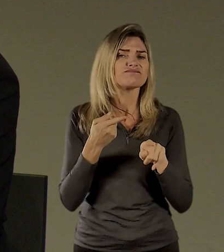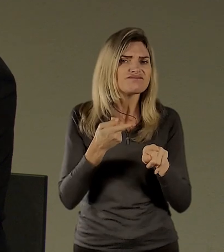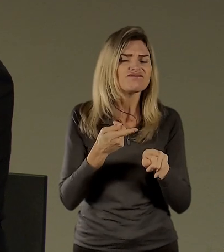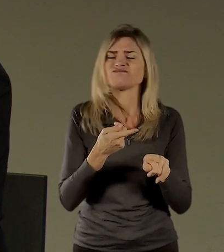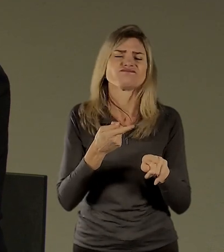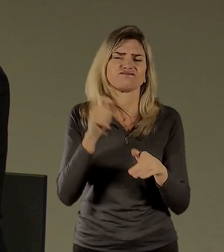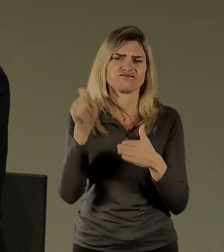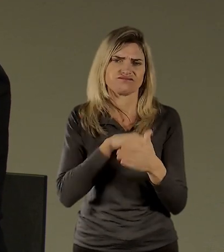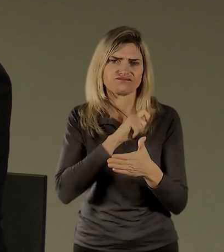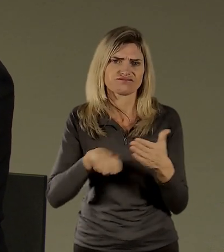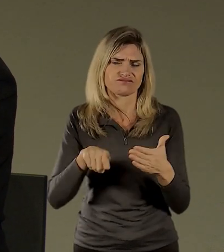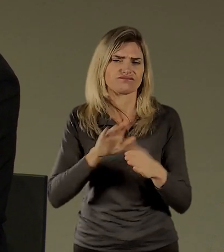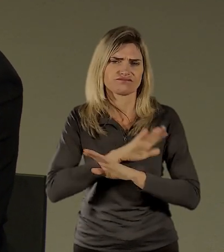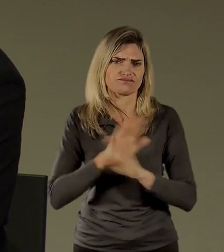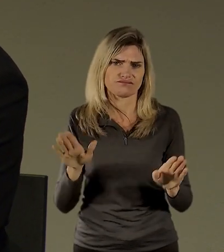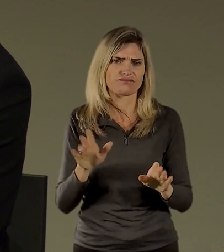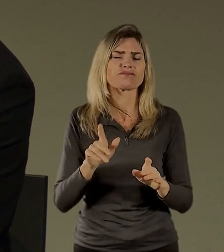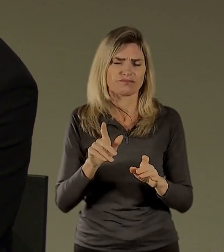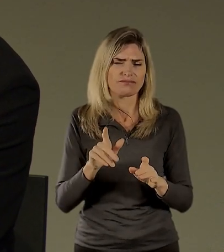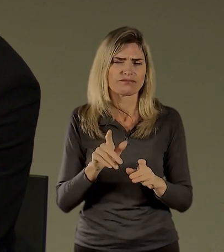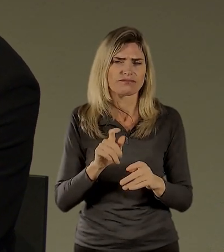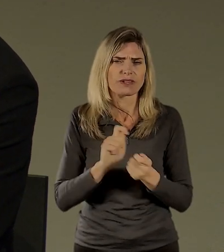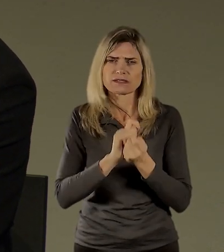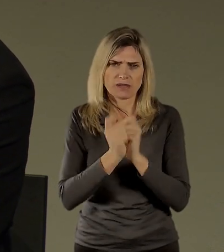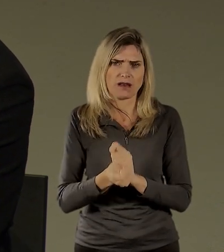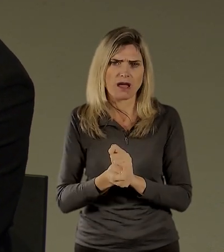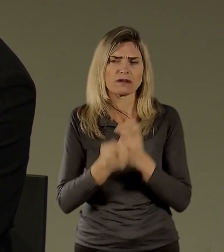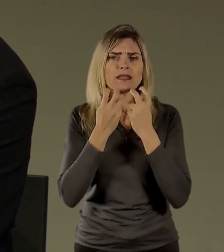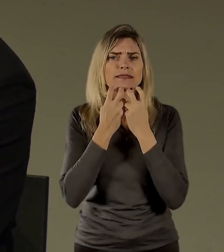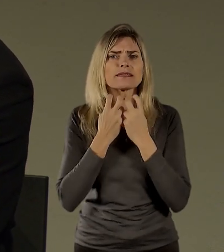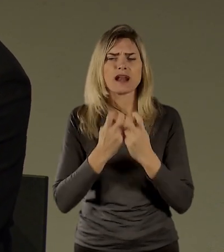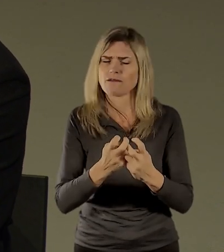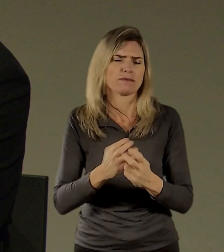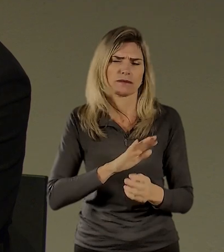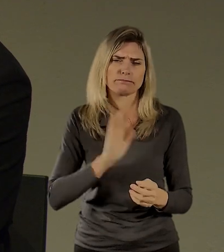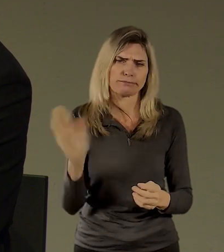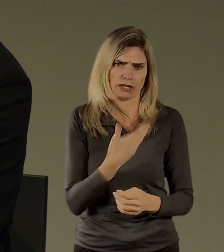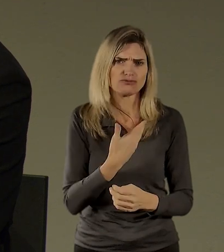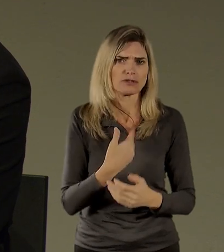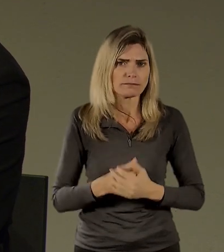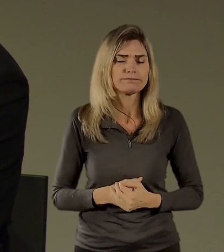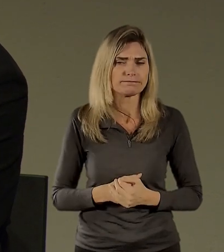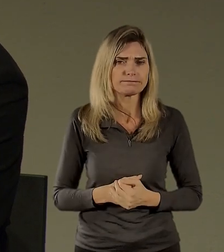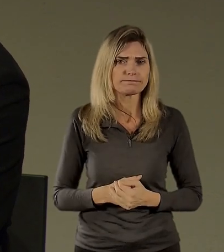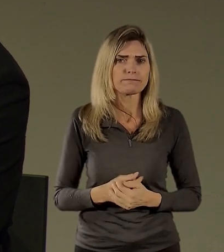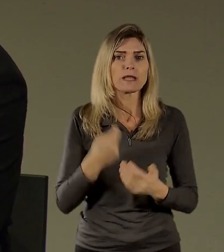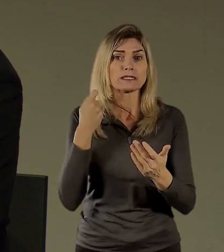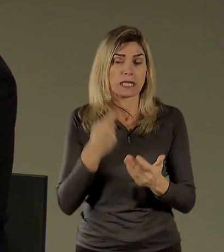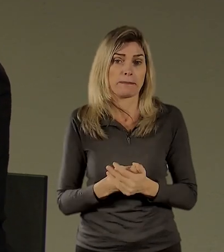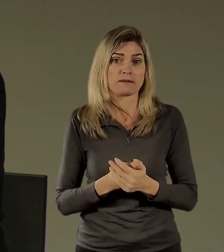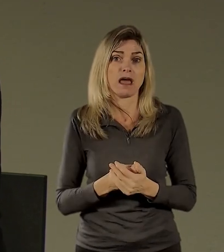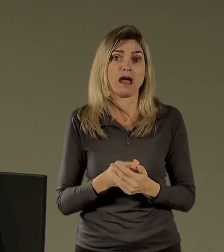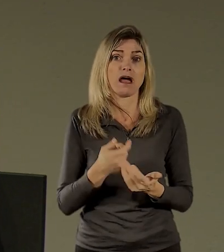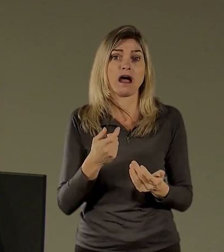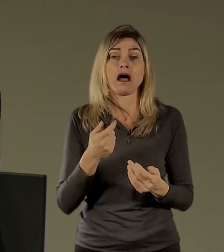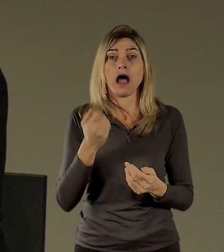se pracovalo na tom, aby tu tramvajovou trať zrušili a tím pádem tam všichni